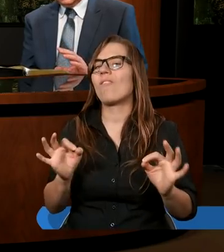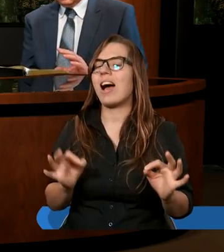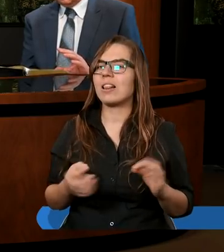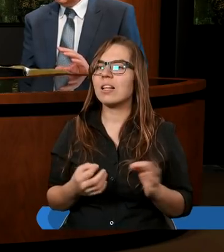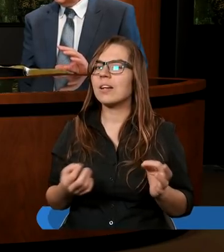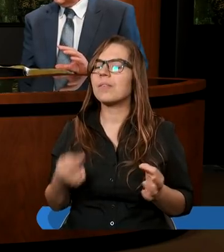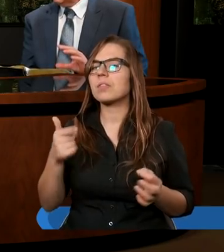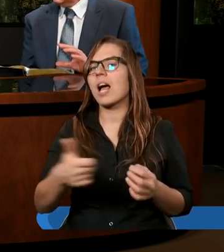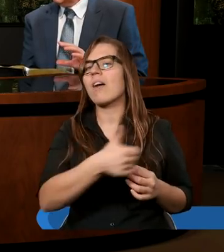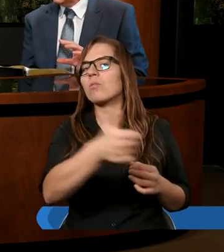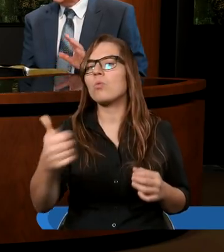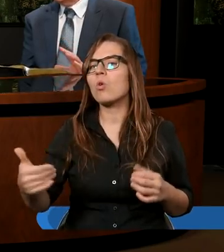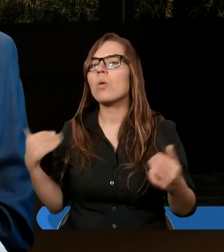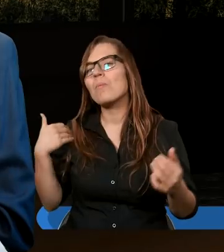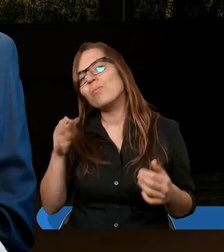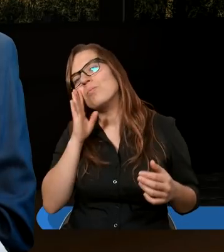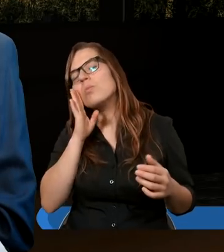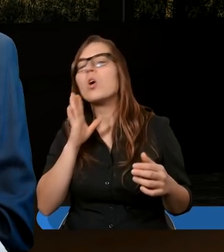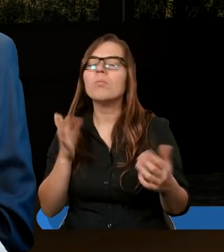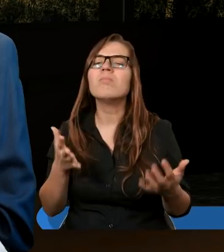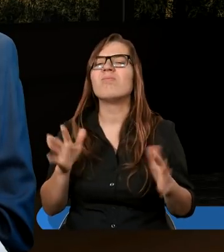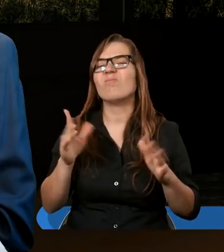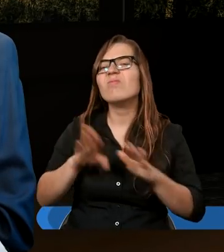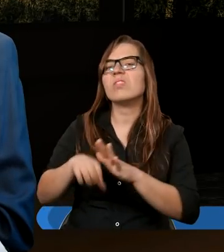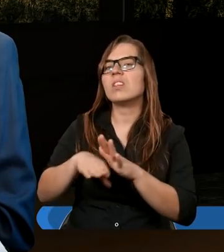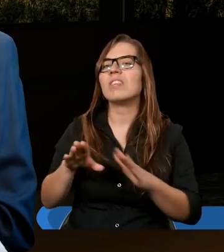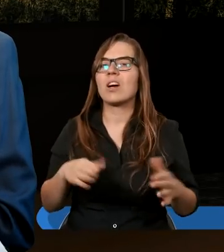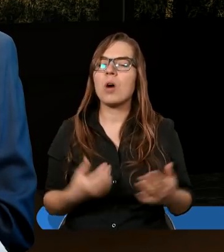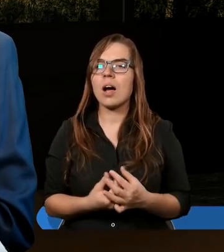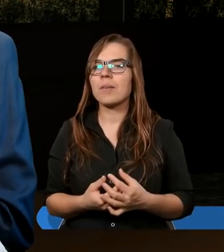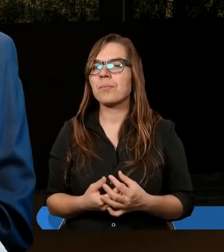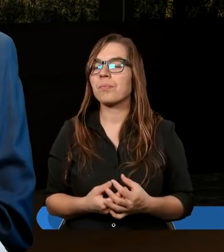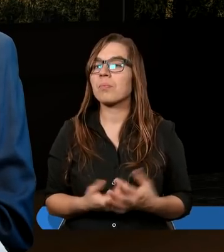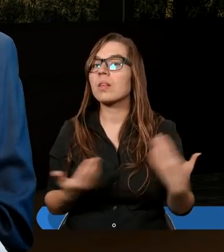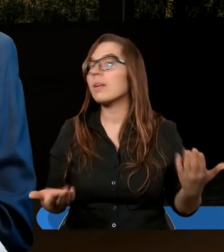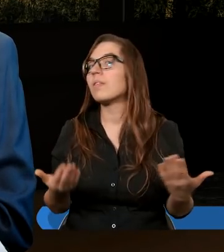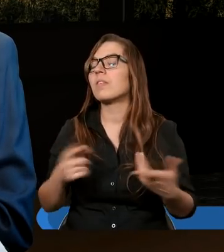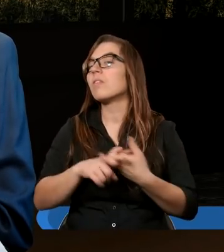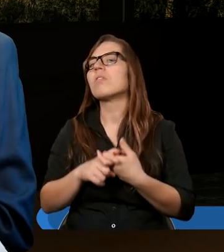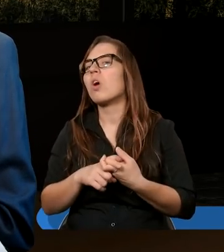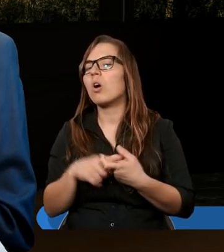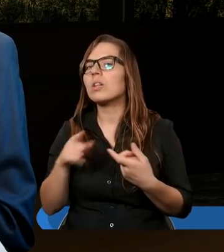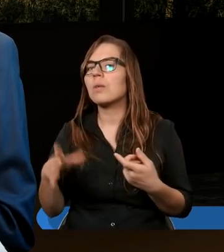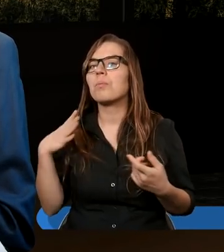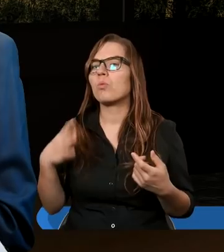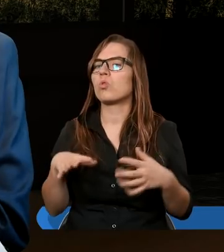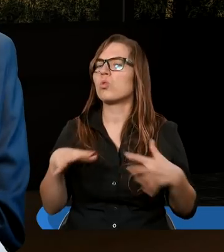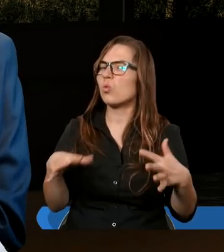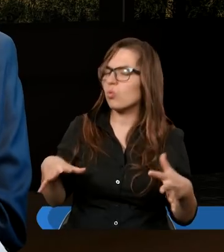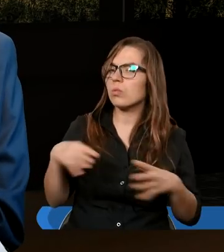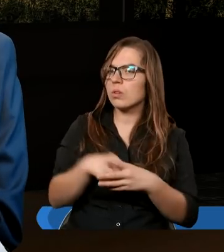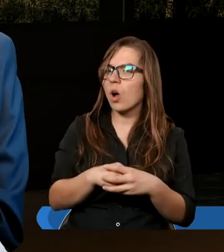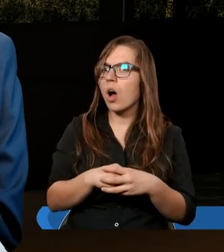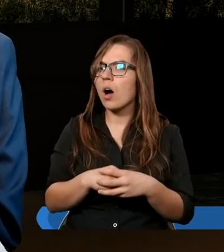Ta wspólnota była typowo lokalna i w związku z tym, że ich tam było bardzo dużo, bo